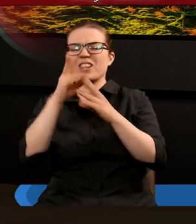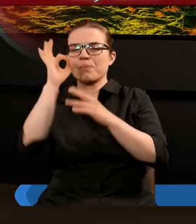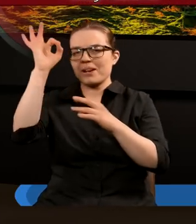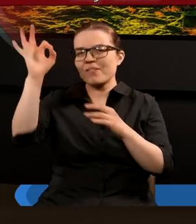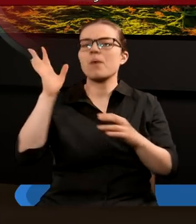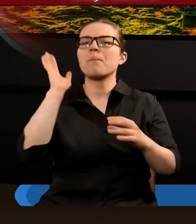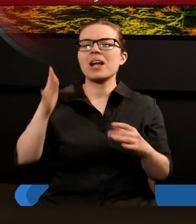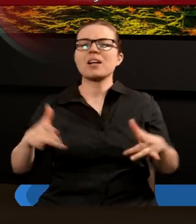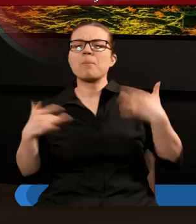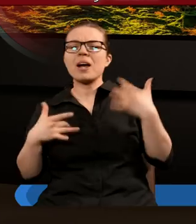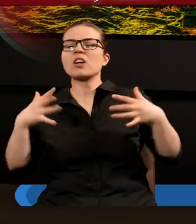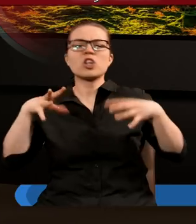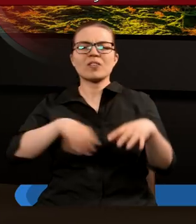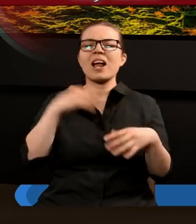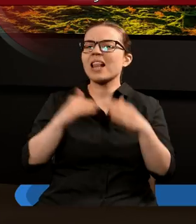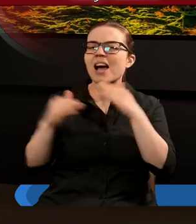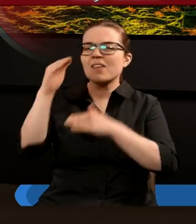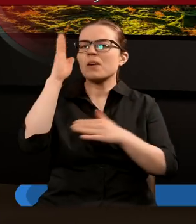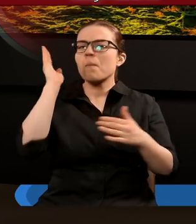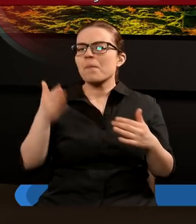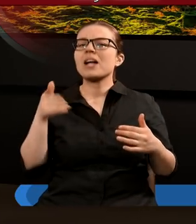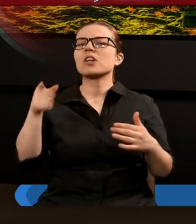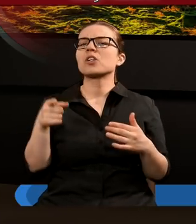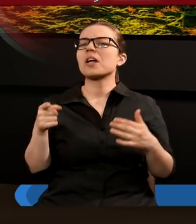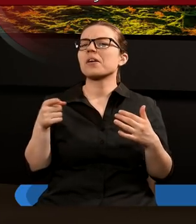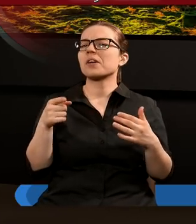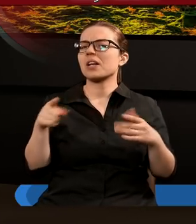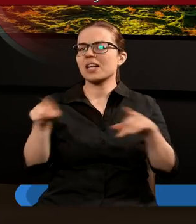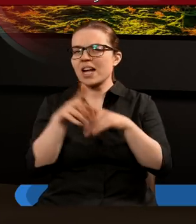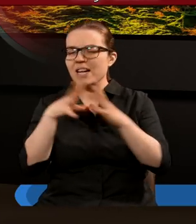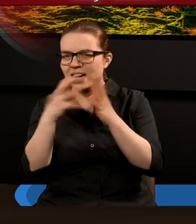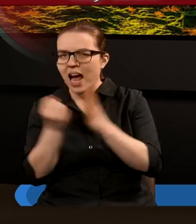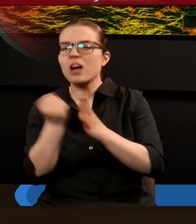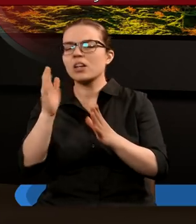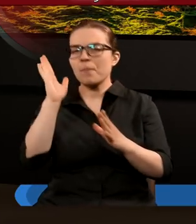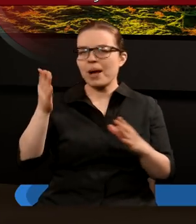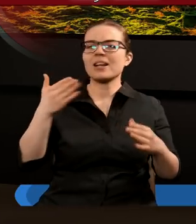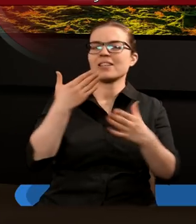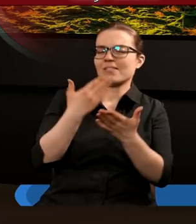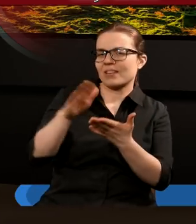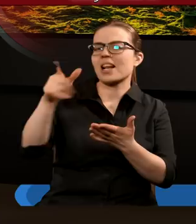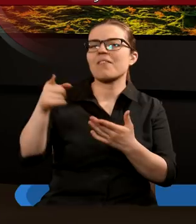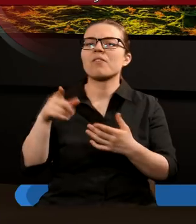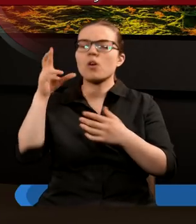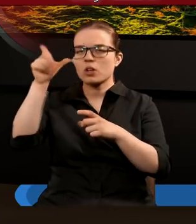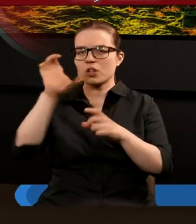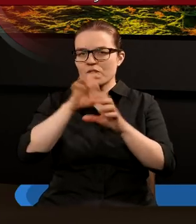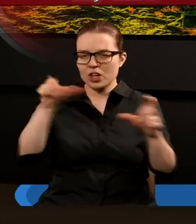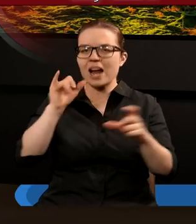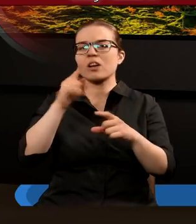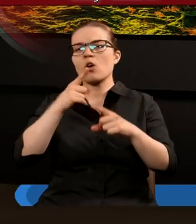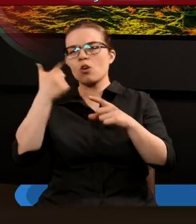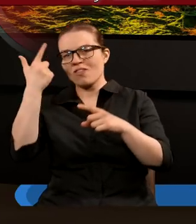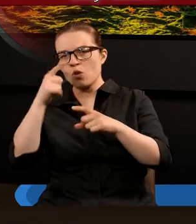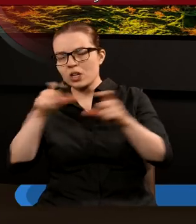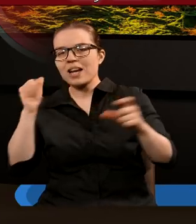Będzie męczył świętych Najwyższego, będzie zamyślał odmienić czasy i zakon i będą wydani w jego moc aż do czasu i dwóch czasów